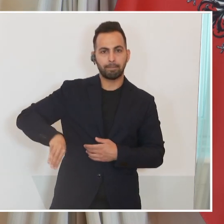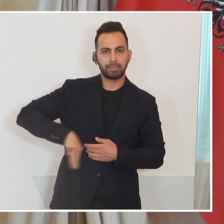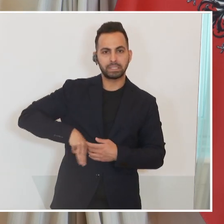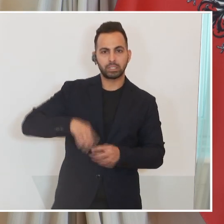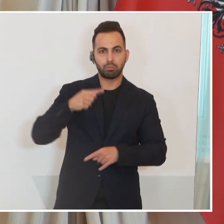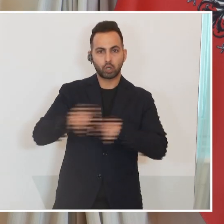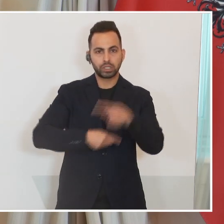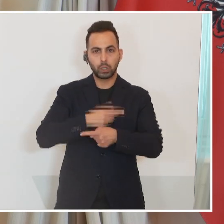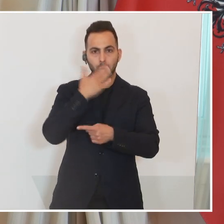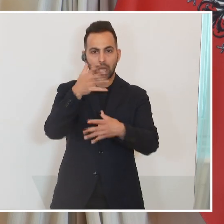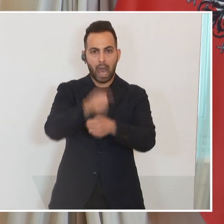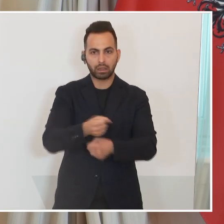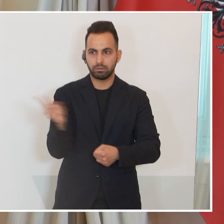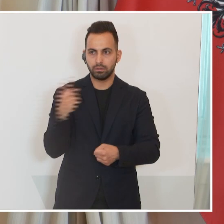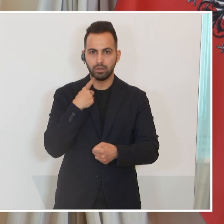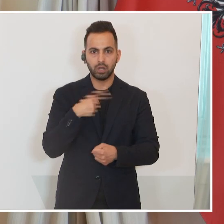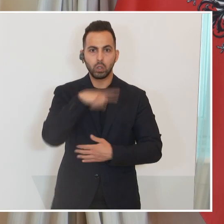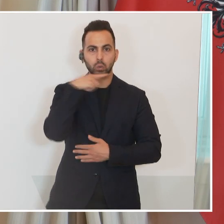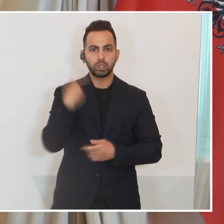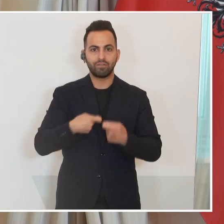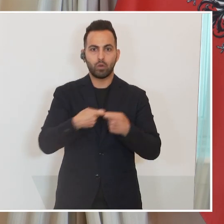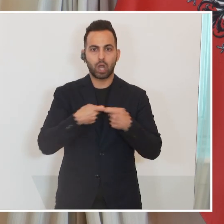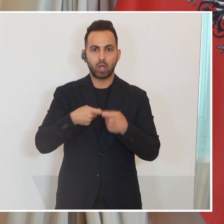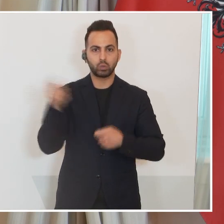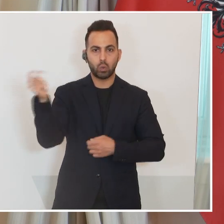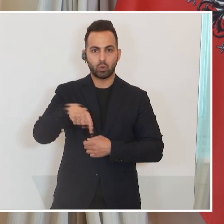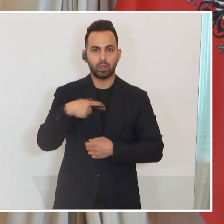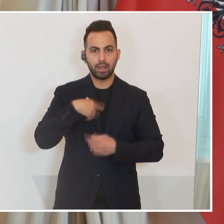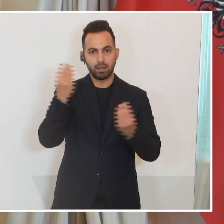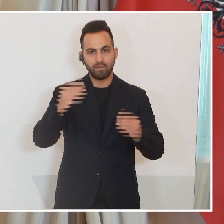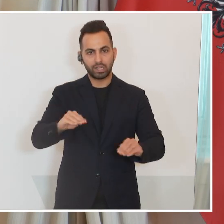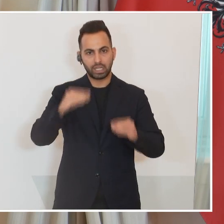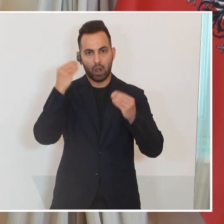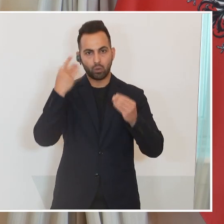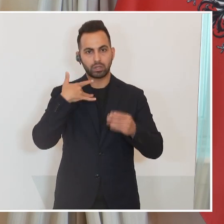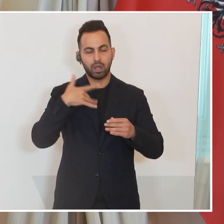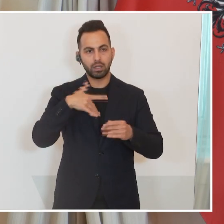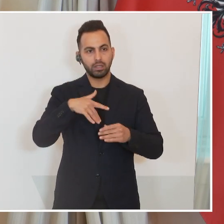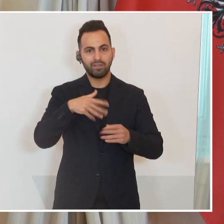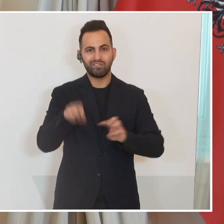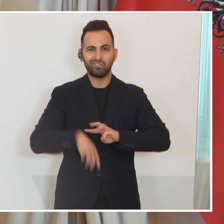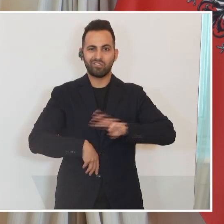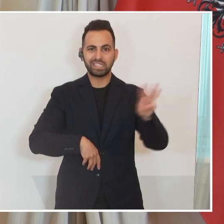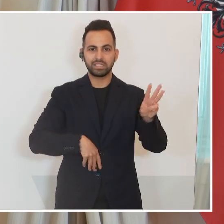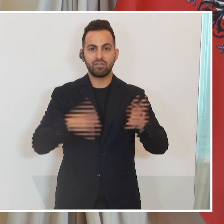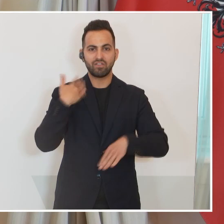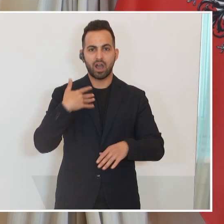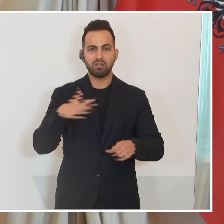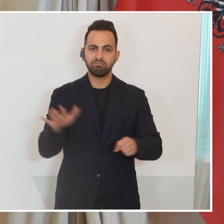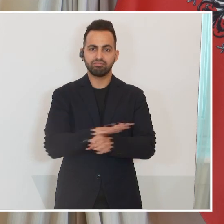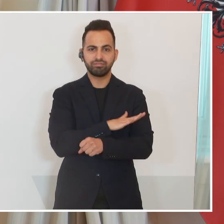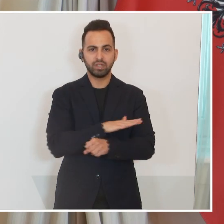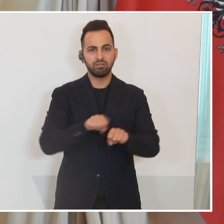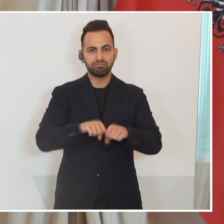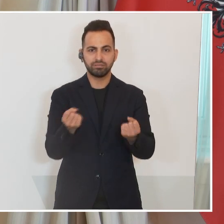hier das Vertrauen der russischen Föderation missbraucht worden sei vom Westen. Auch da gab es von mir den Hinweis, dass all diese Punkte